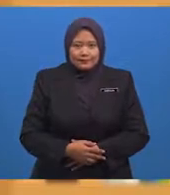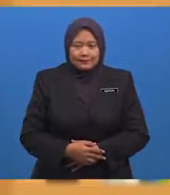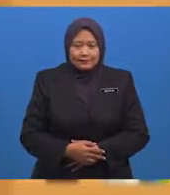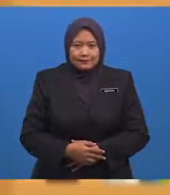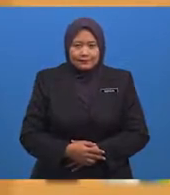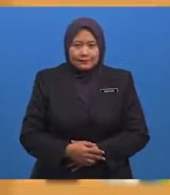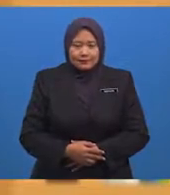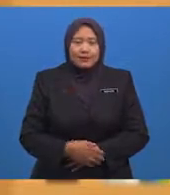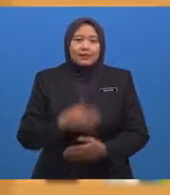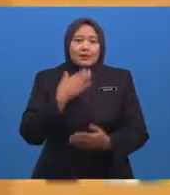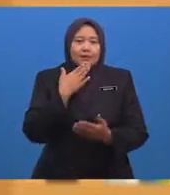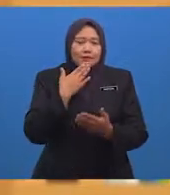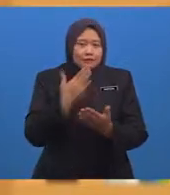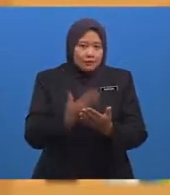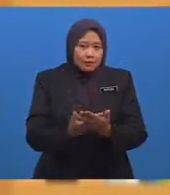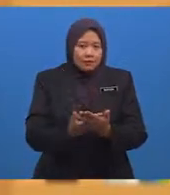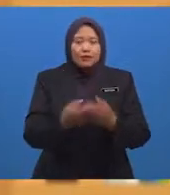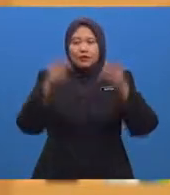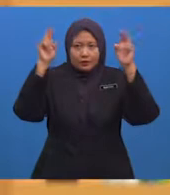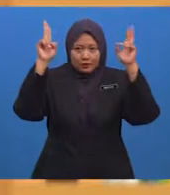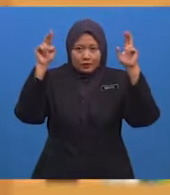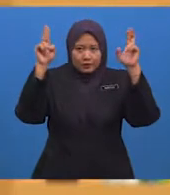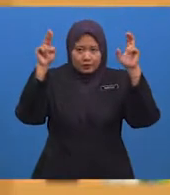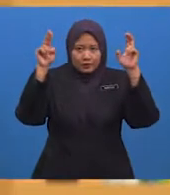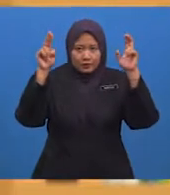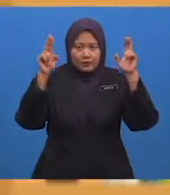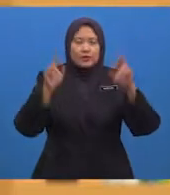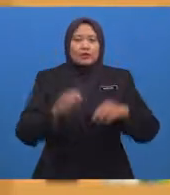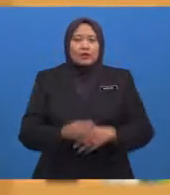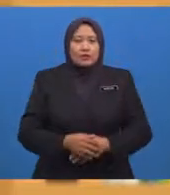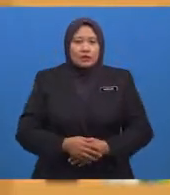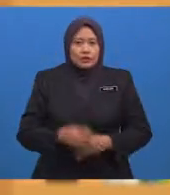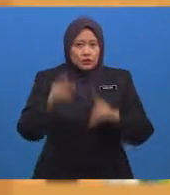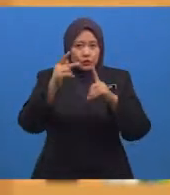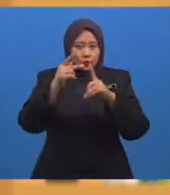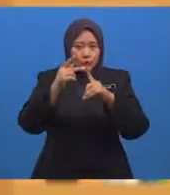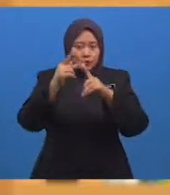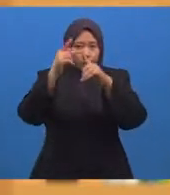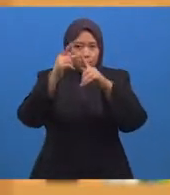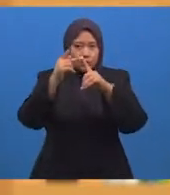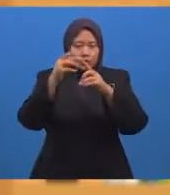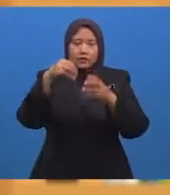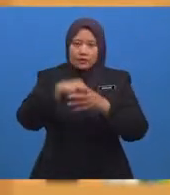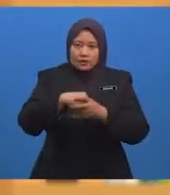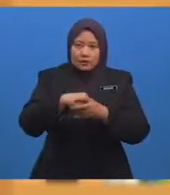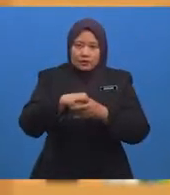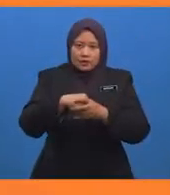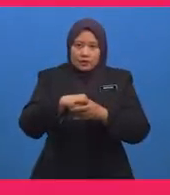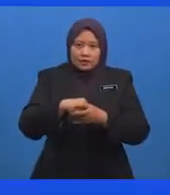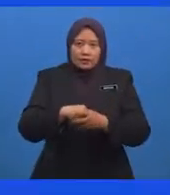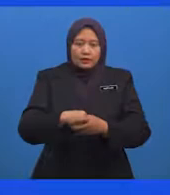Baiklah, tajuk khusus yang akan kita bincangkan pada slot kali ini ialah